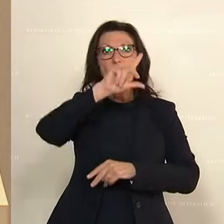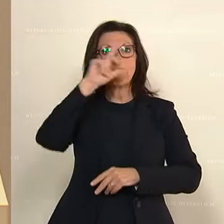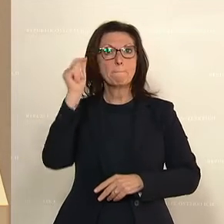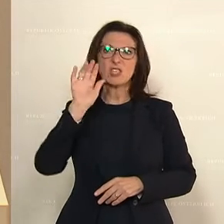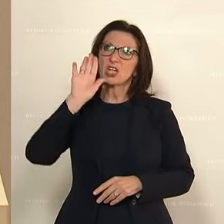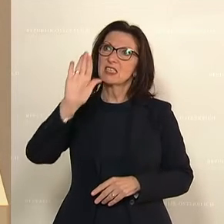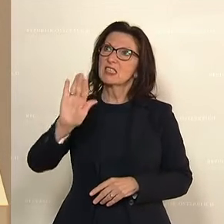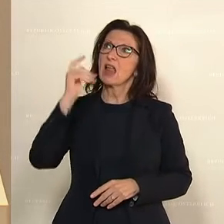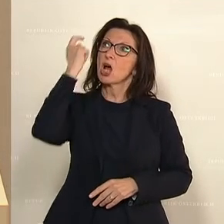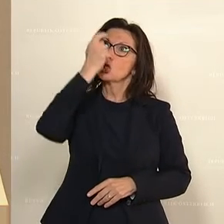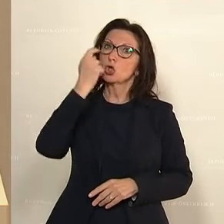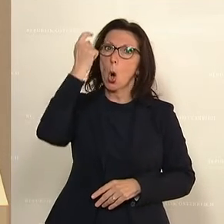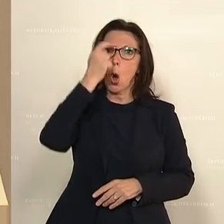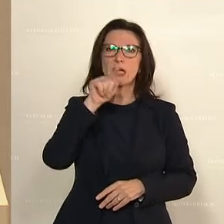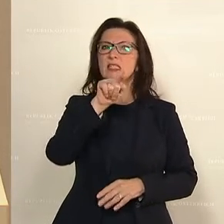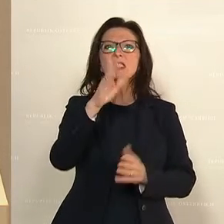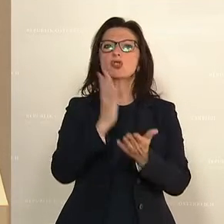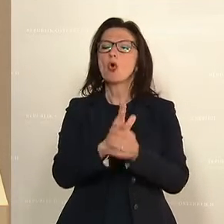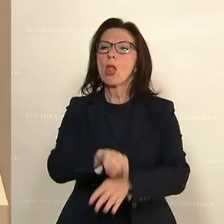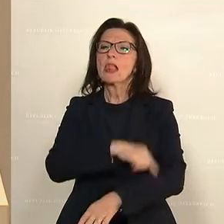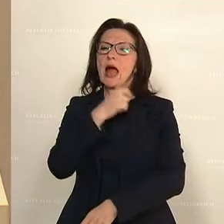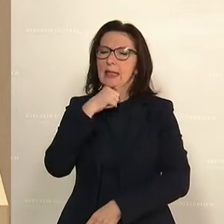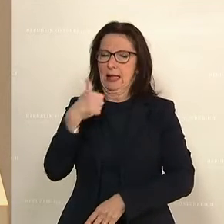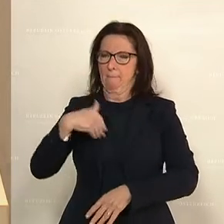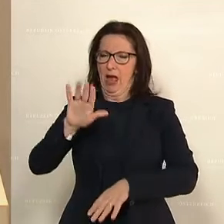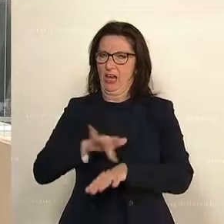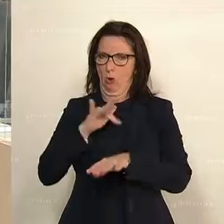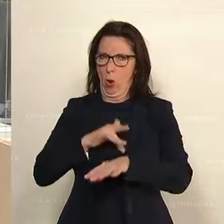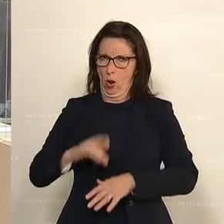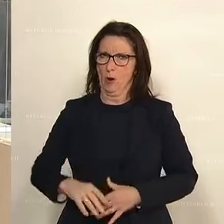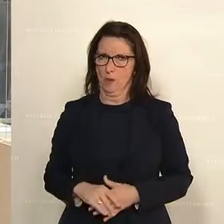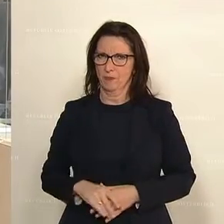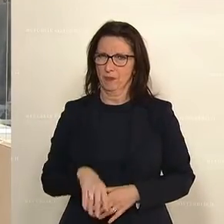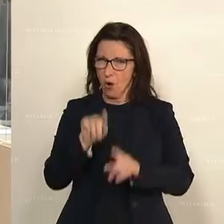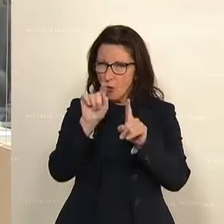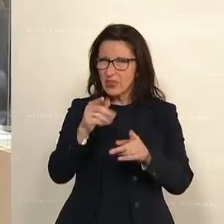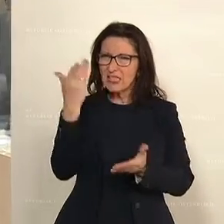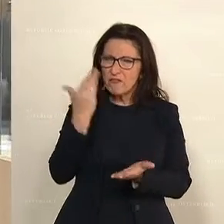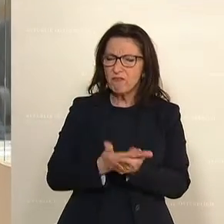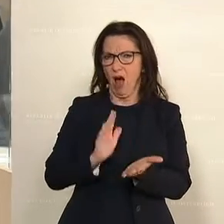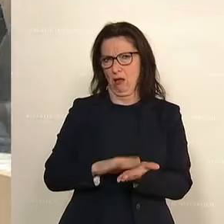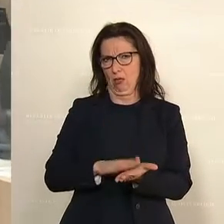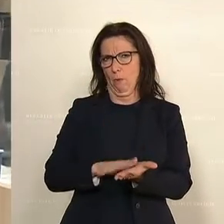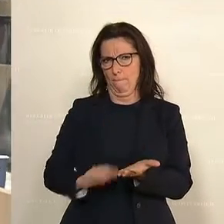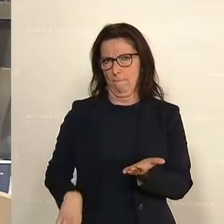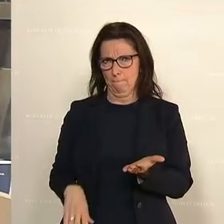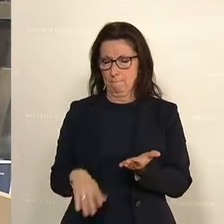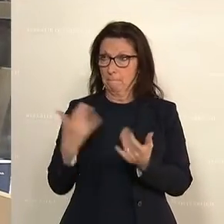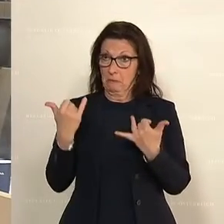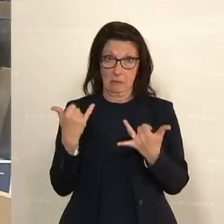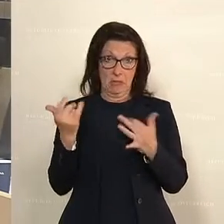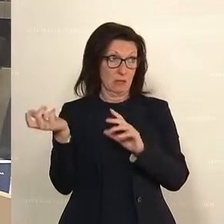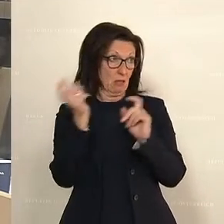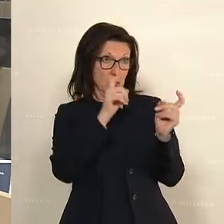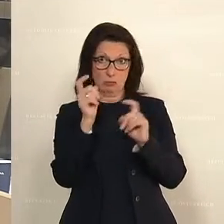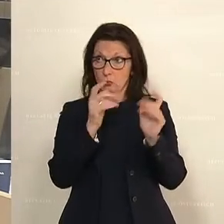Österreicher schon lange nicht mehr. Und dieses Faktum zeigt sich in der Debatte und auch in den Maßnahmen,